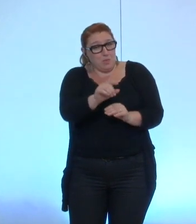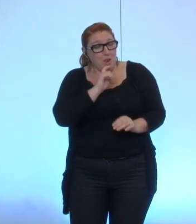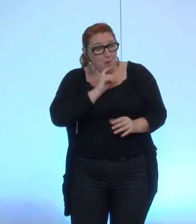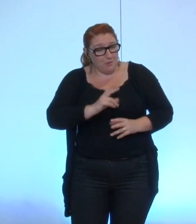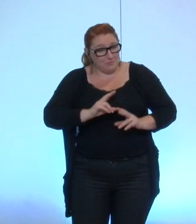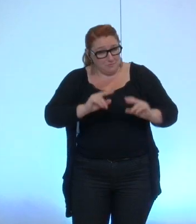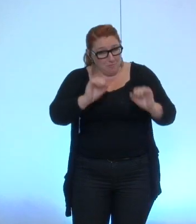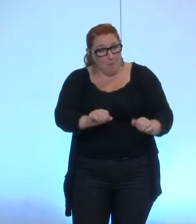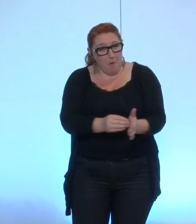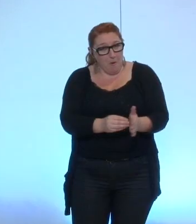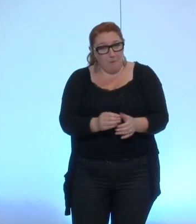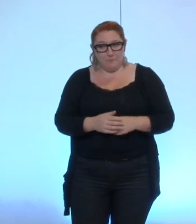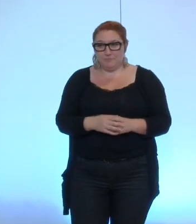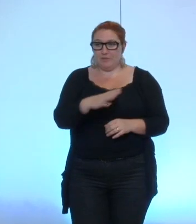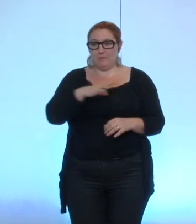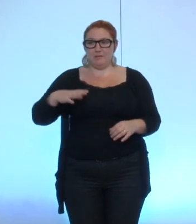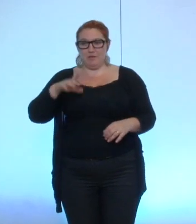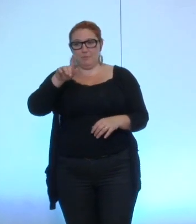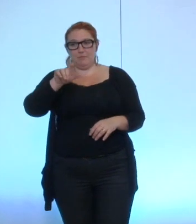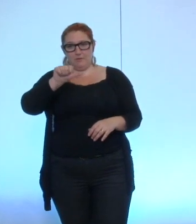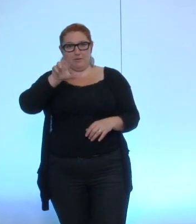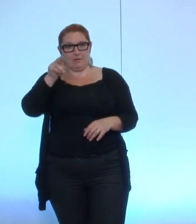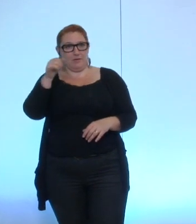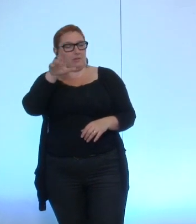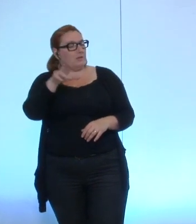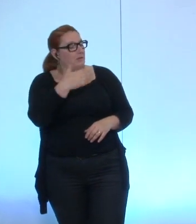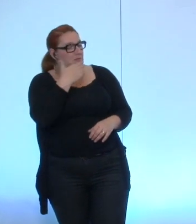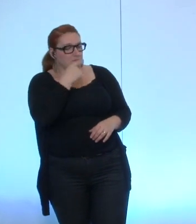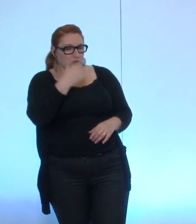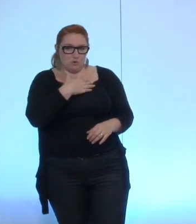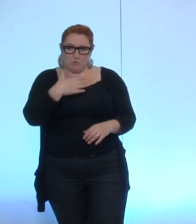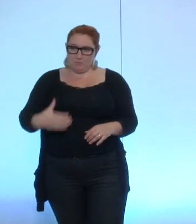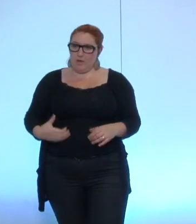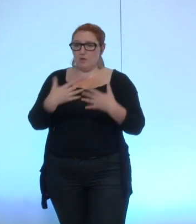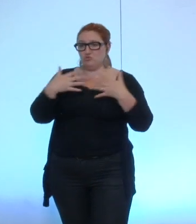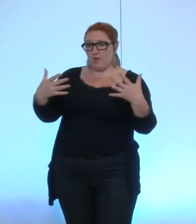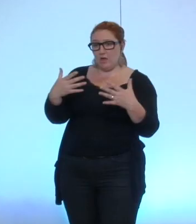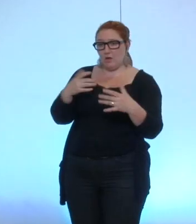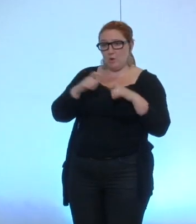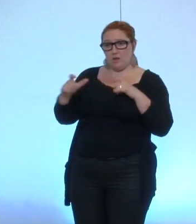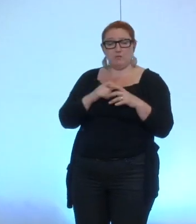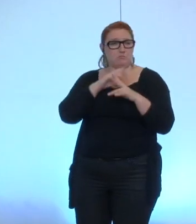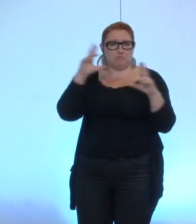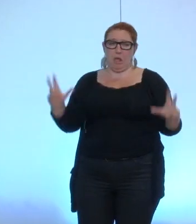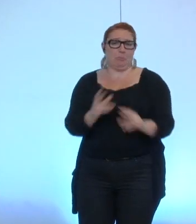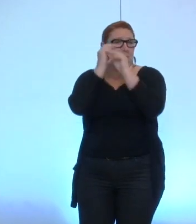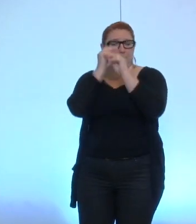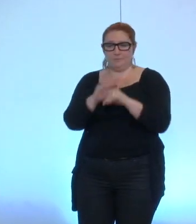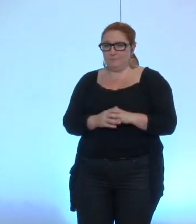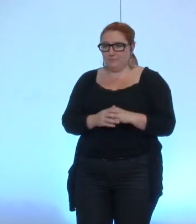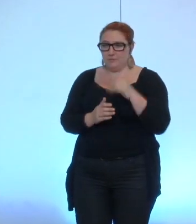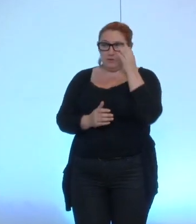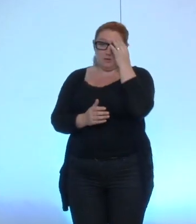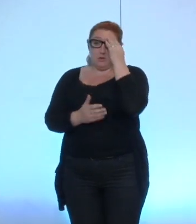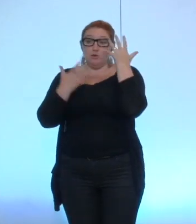madame Garnier merci merci monsieur le maire chers collègues ça sera très rapide je voulais juste souligner puisque